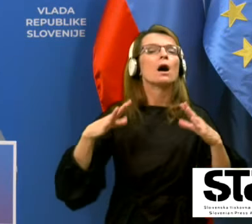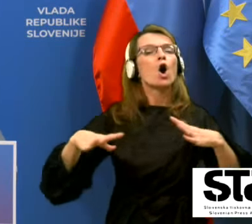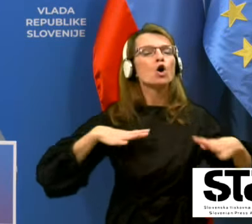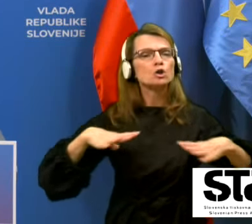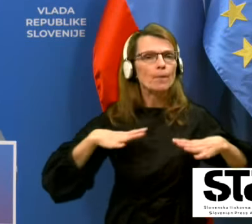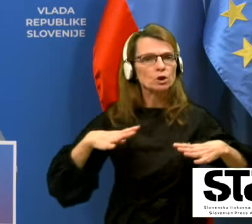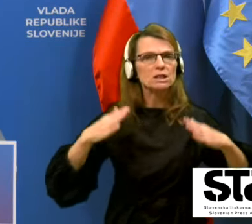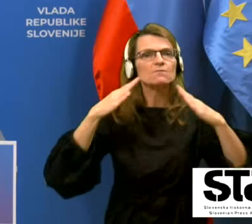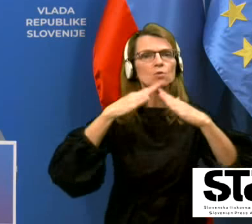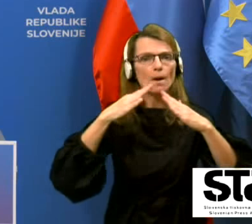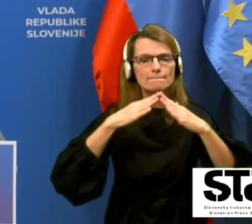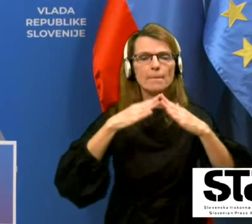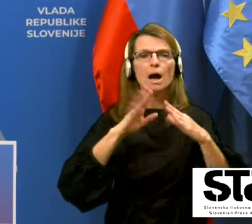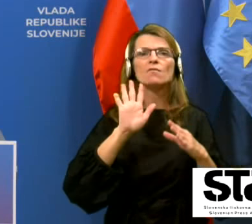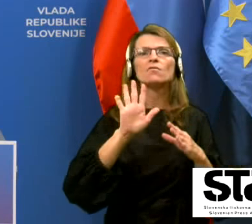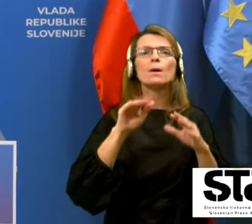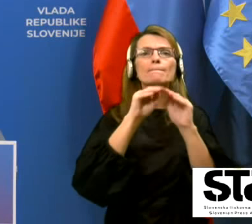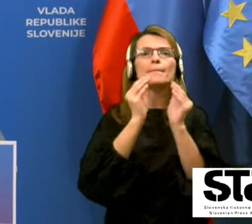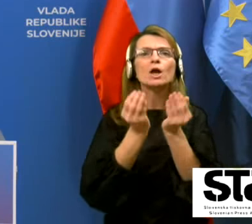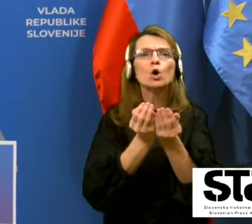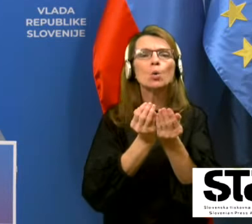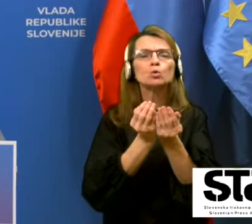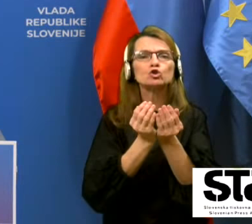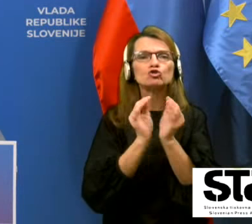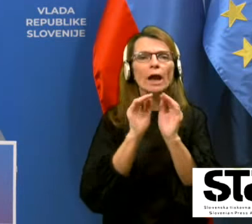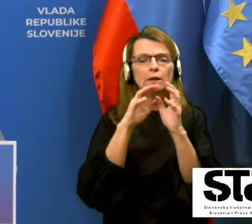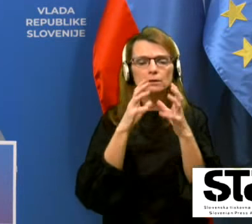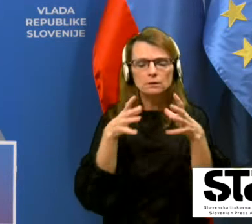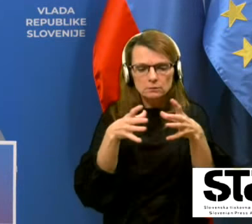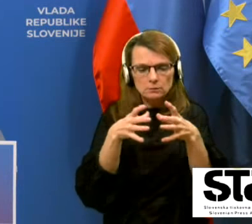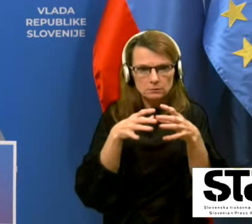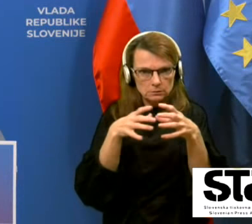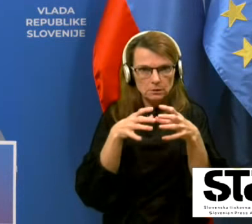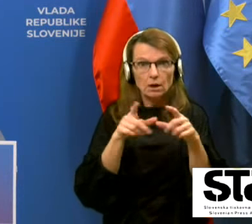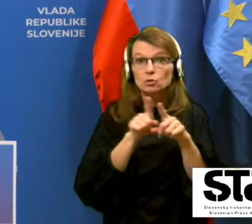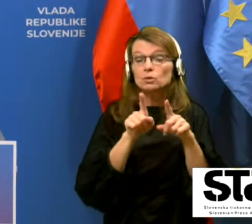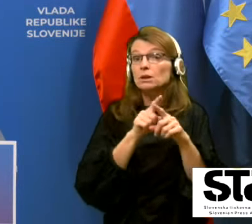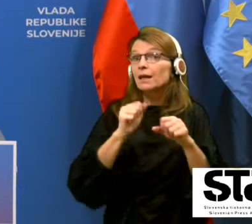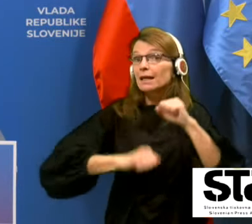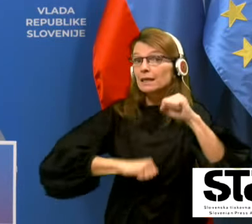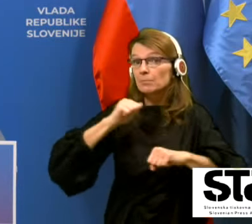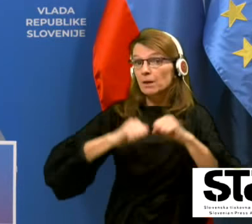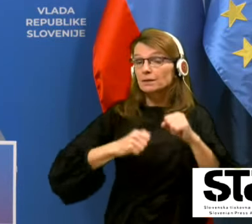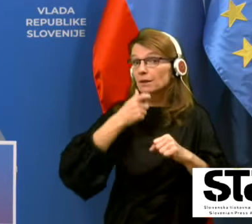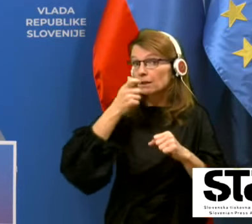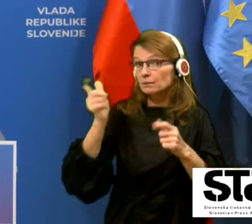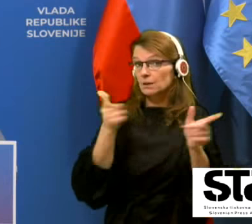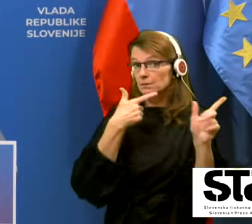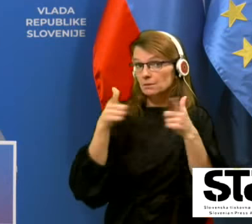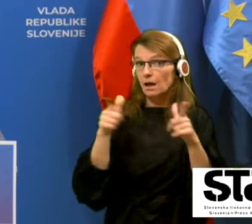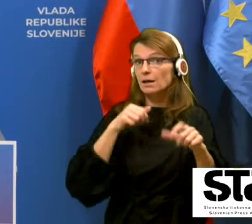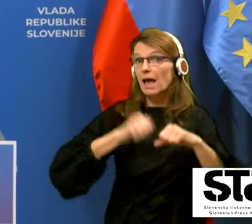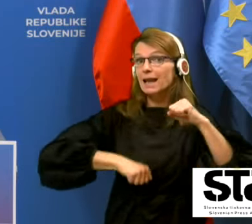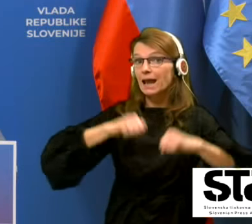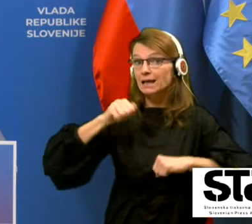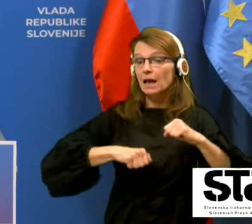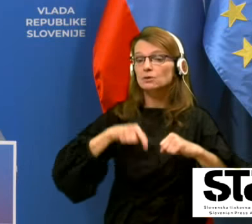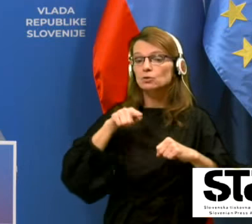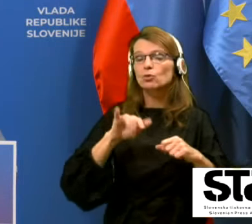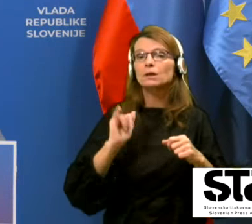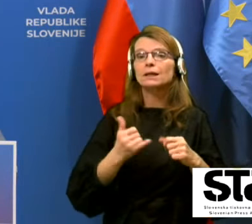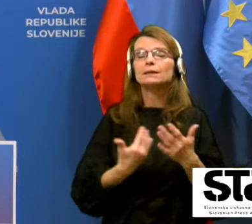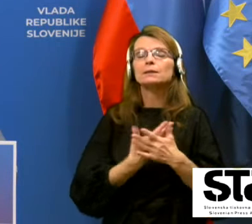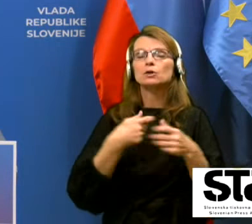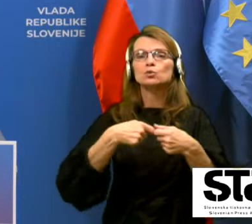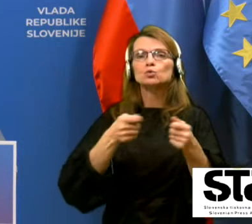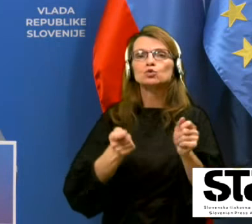v mehurčkih. Tudi to prosto gibanje, ki ga imamo na svežem zraku, za rekreacijo, je namenjeno družinskemu